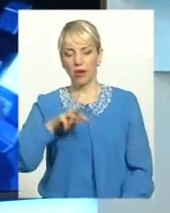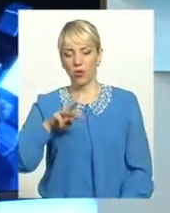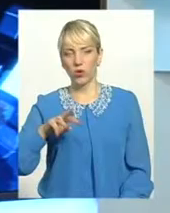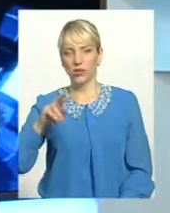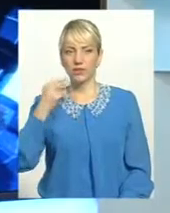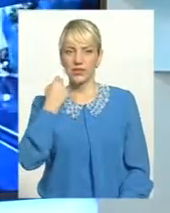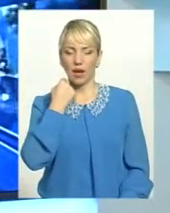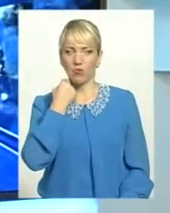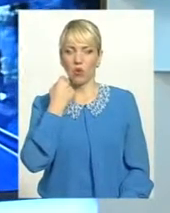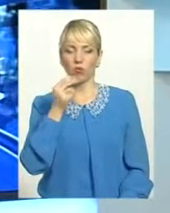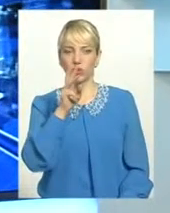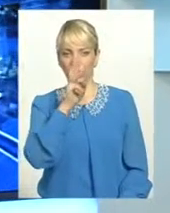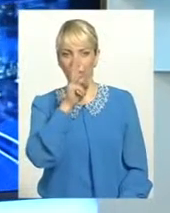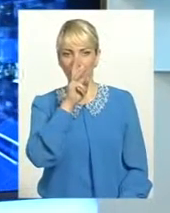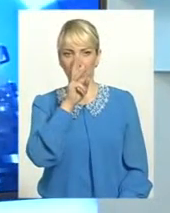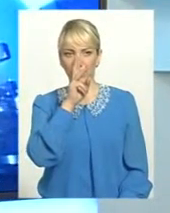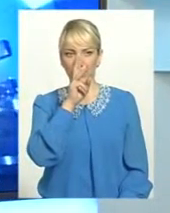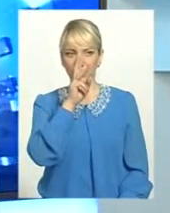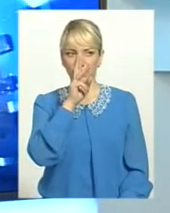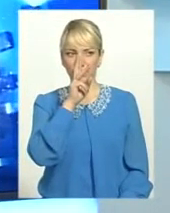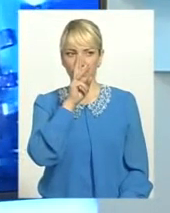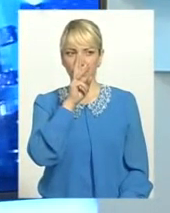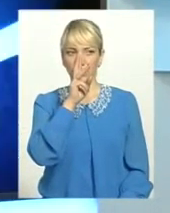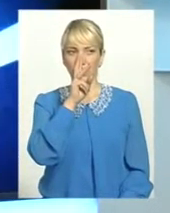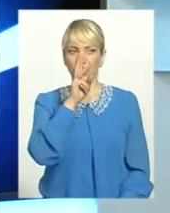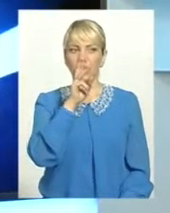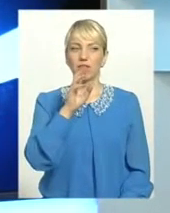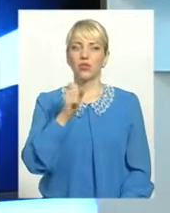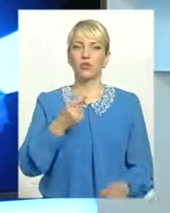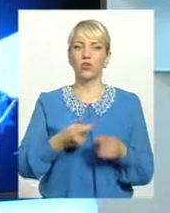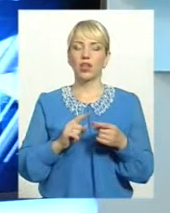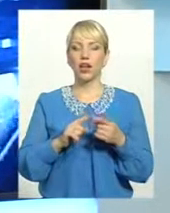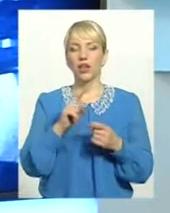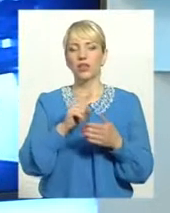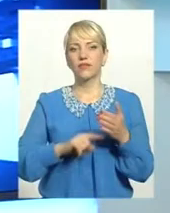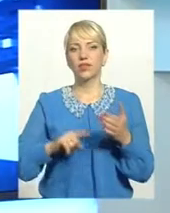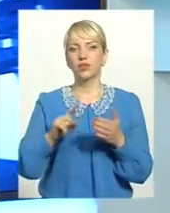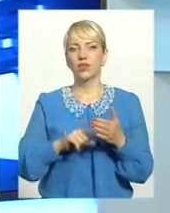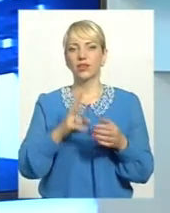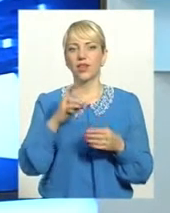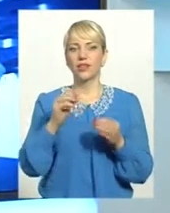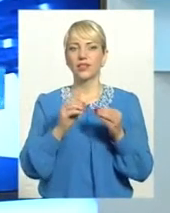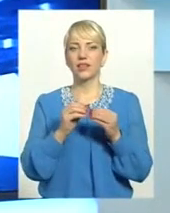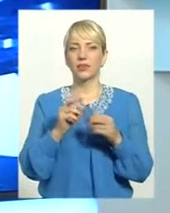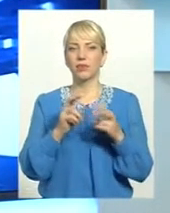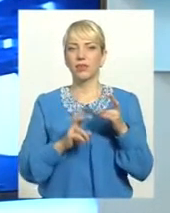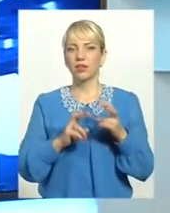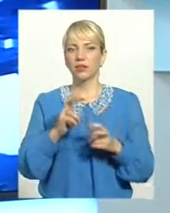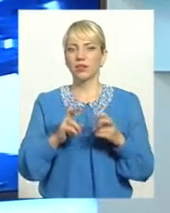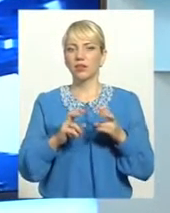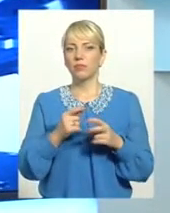заборгованість заробітної плати. Вона ліквідована повністю на 10 підприємствах області.